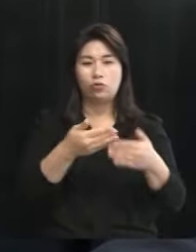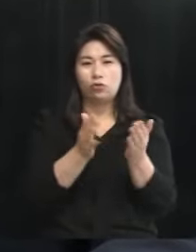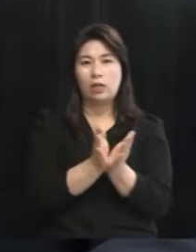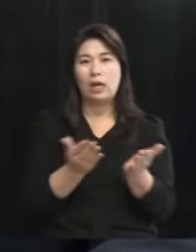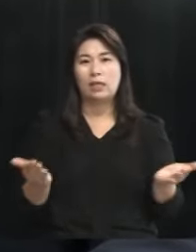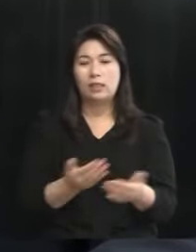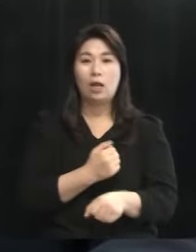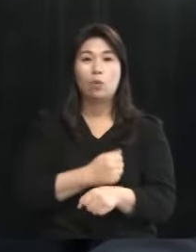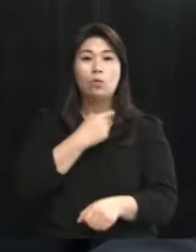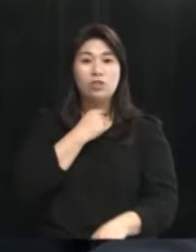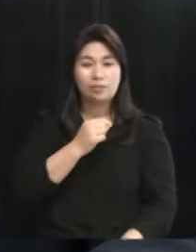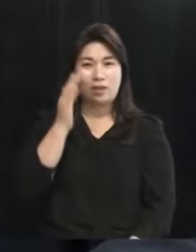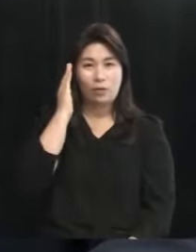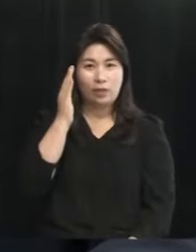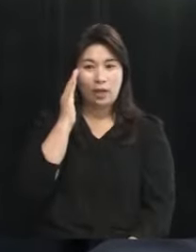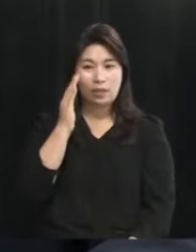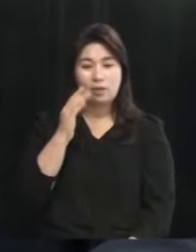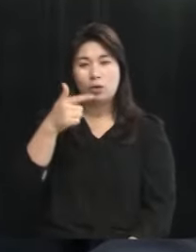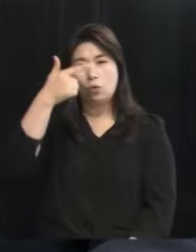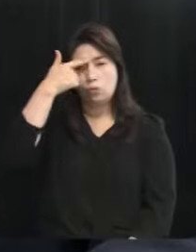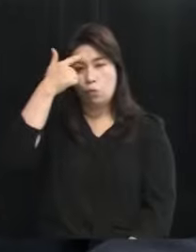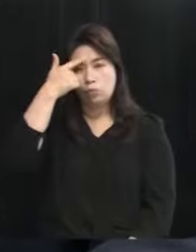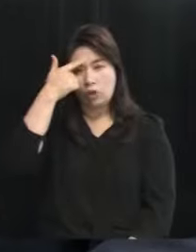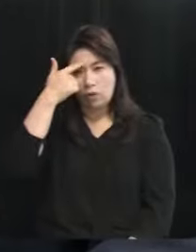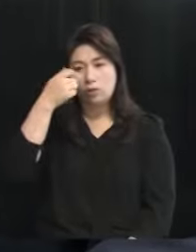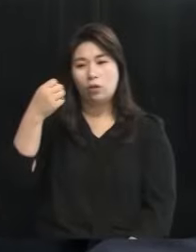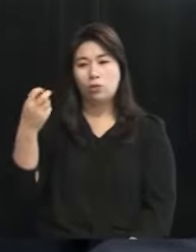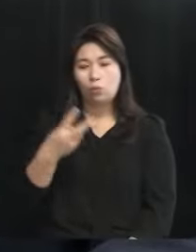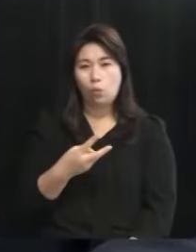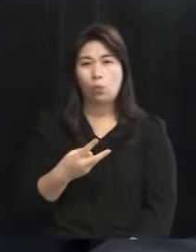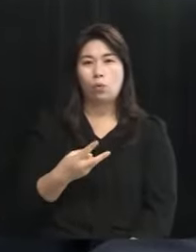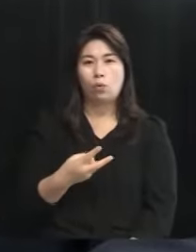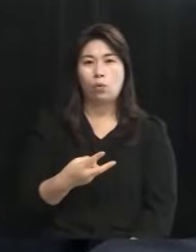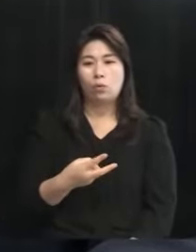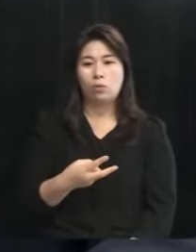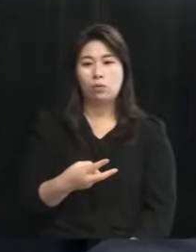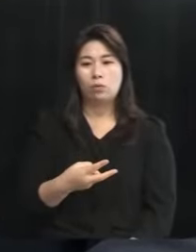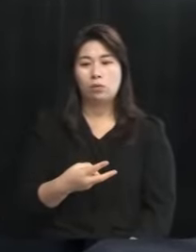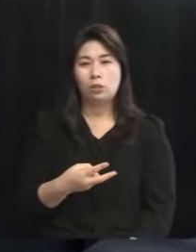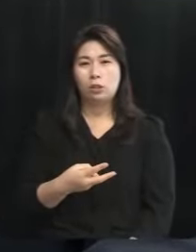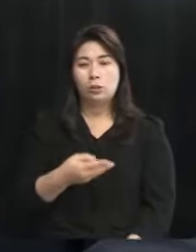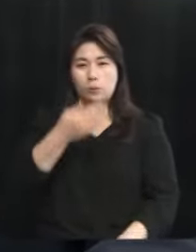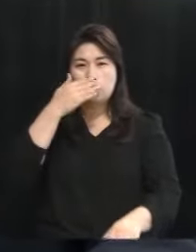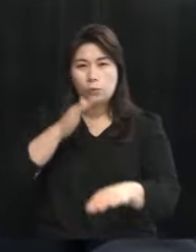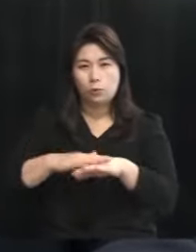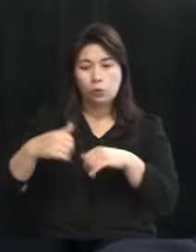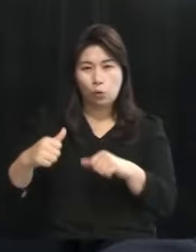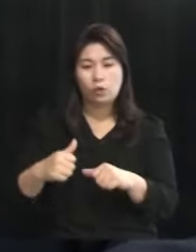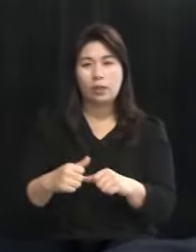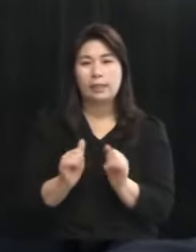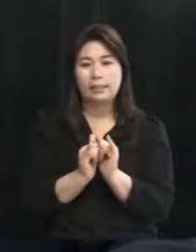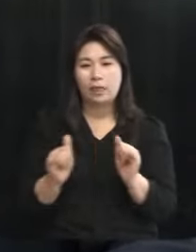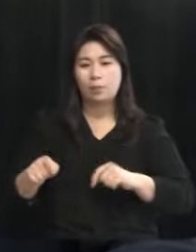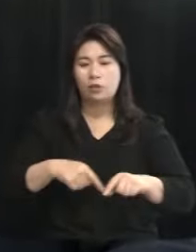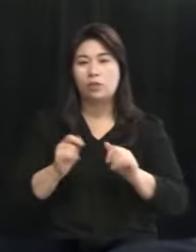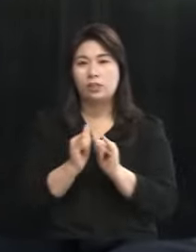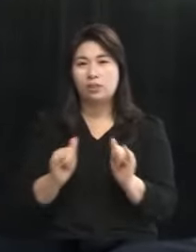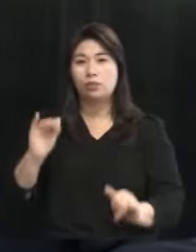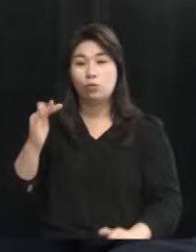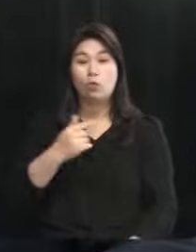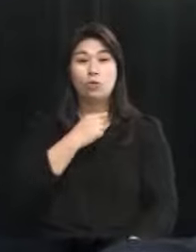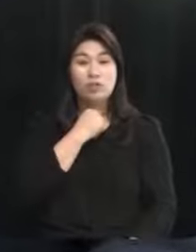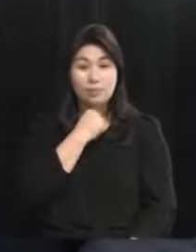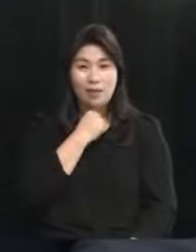말씀하셨습니다 또 노무현 김부겸처럼 험지에서 도전하는 정치인이 되고 싶다고 하셨습니다